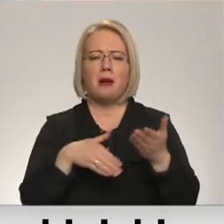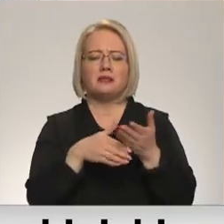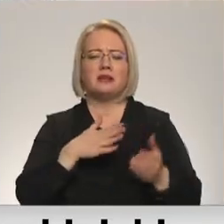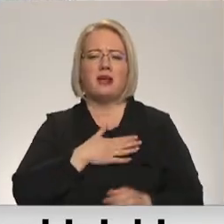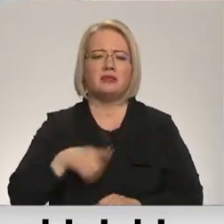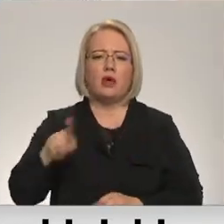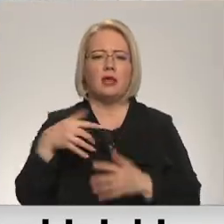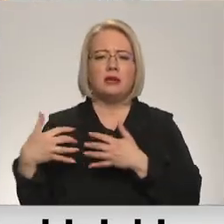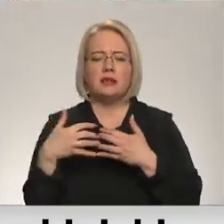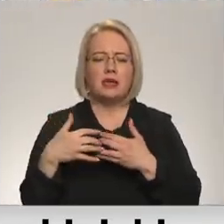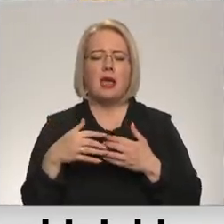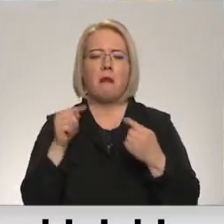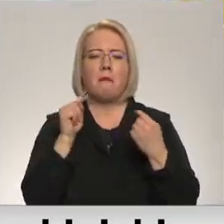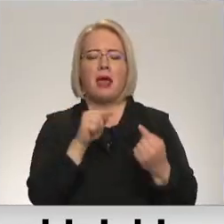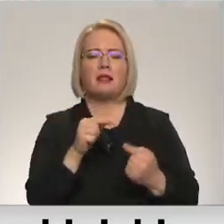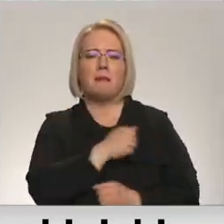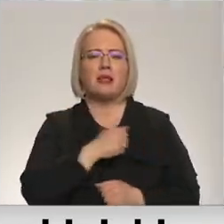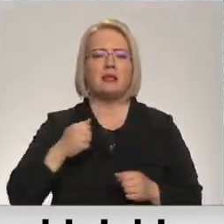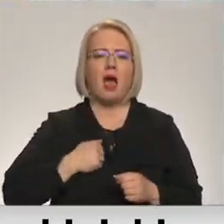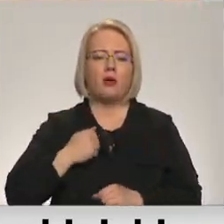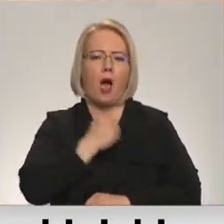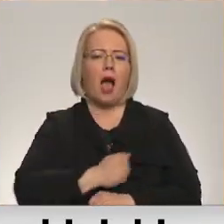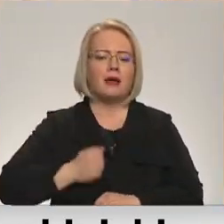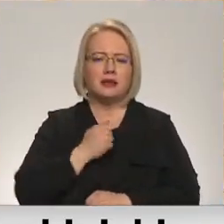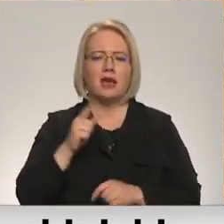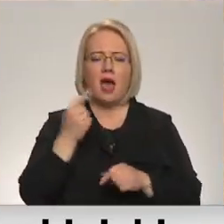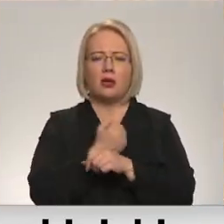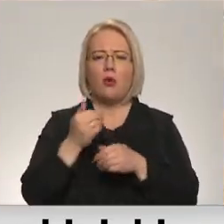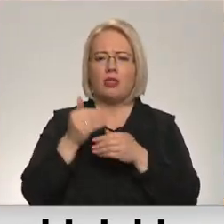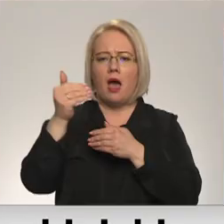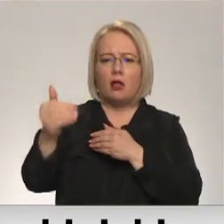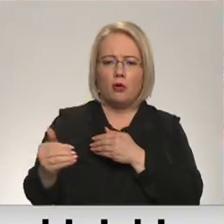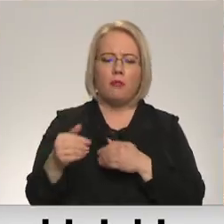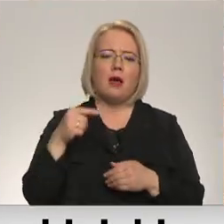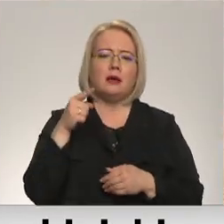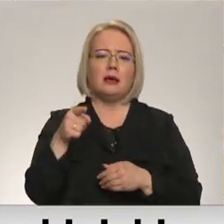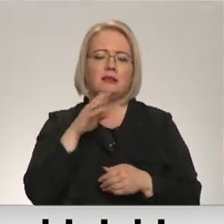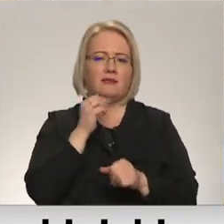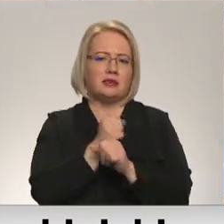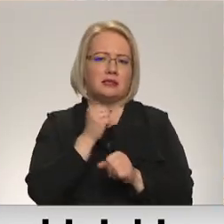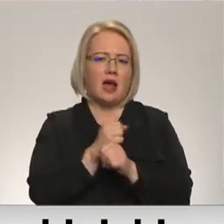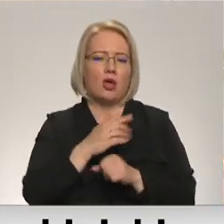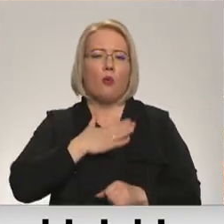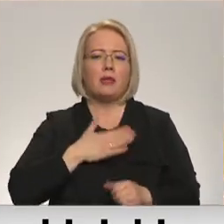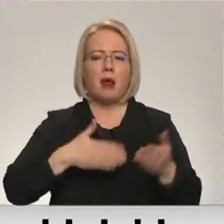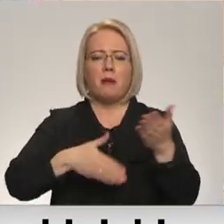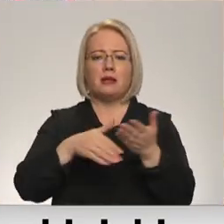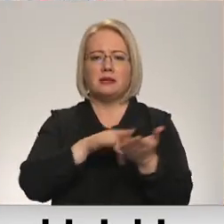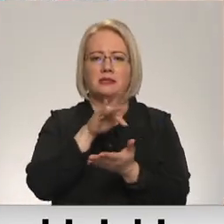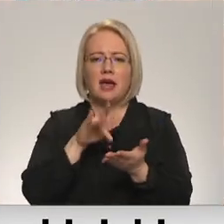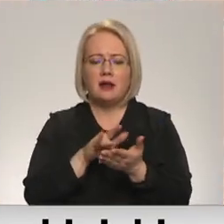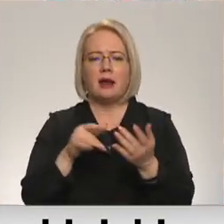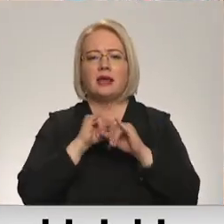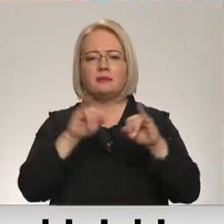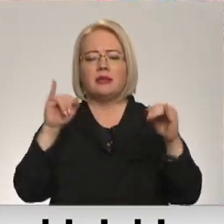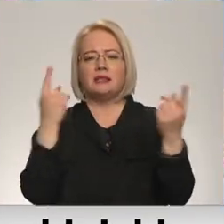pret militāru agresiju arī no tāluma. Katarīna Tūklos, palīdzējis humanitārās palīdzības centrā, Irins ģimeni izplata informāciju par bēgļu iespējām